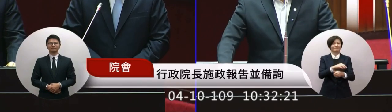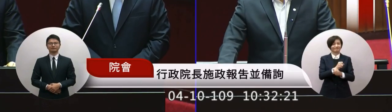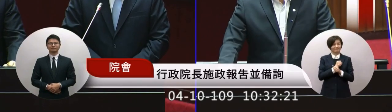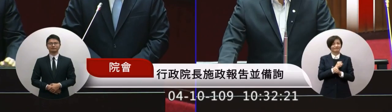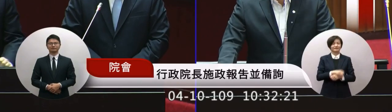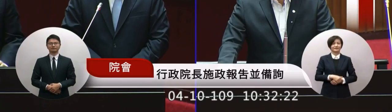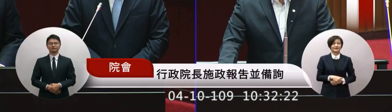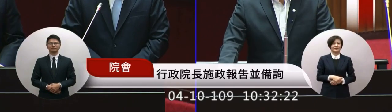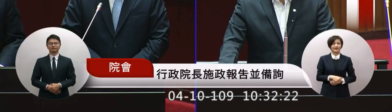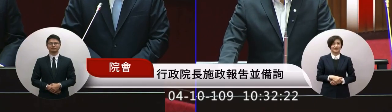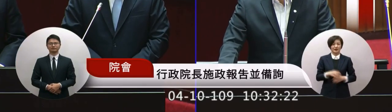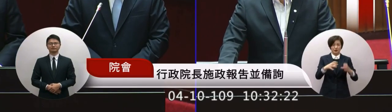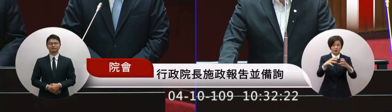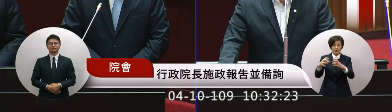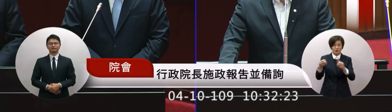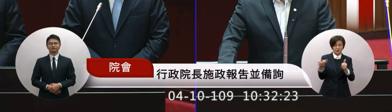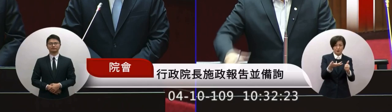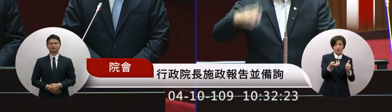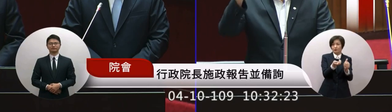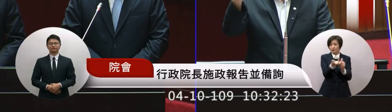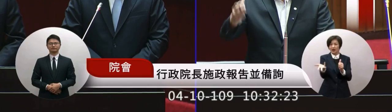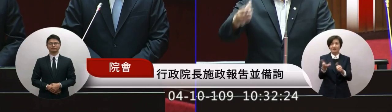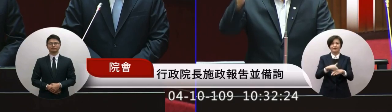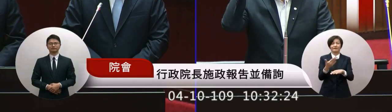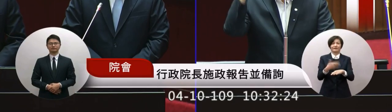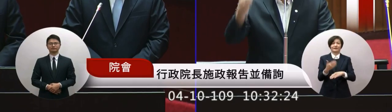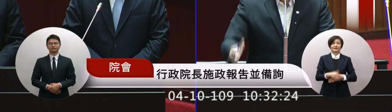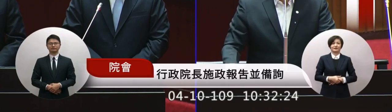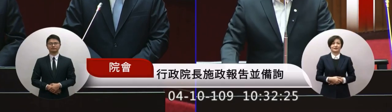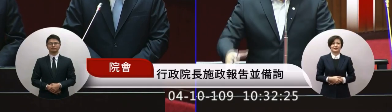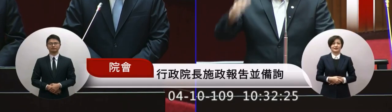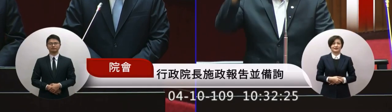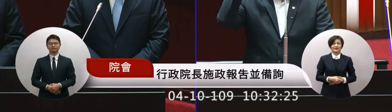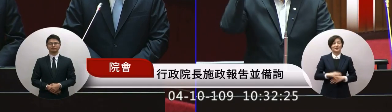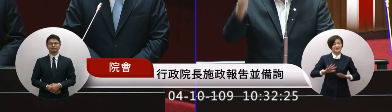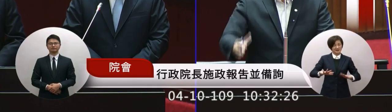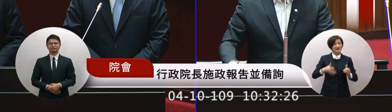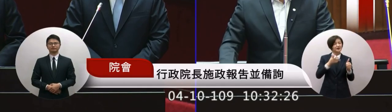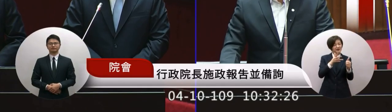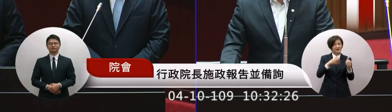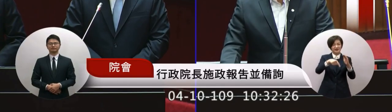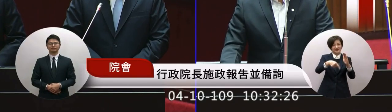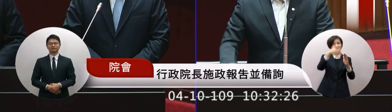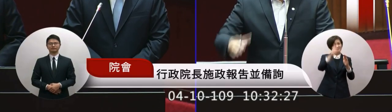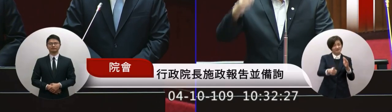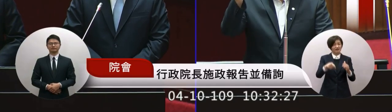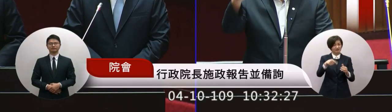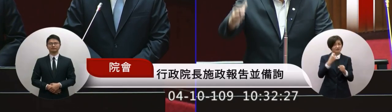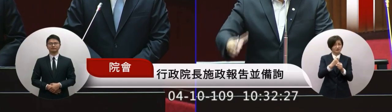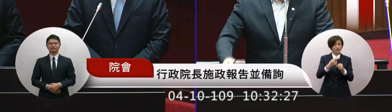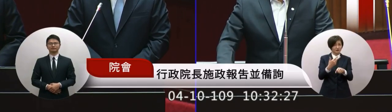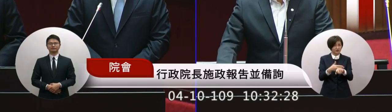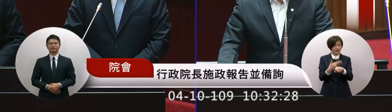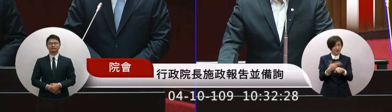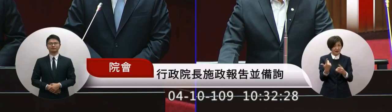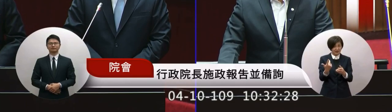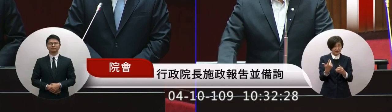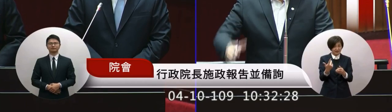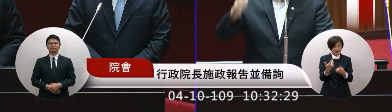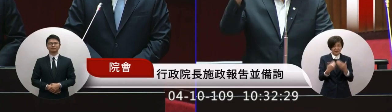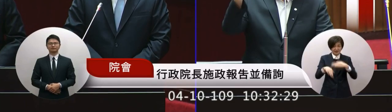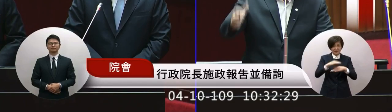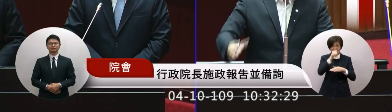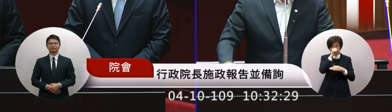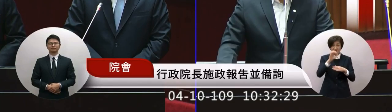感染的這個危險性就會降低所以我個人是救教院長就這樣子的一個做法是不是會更好